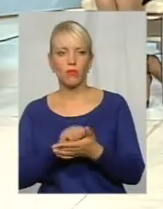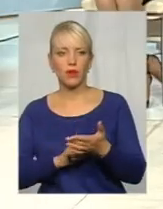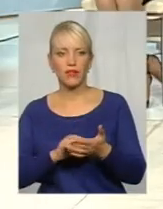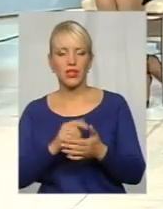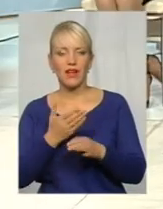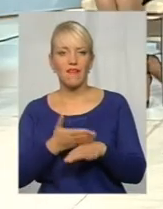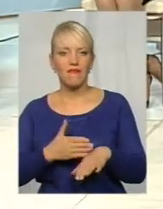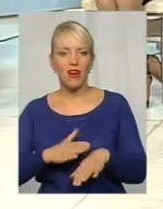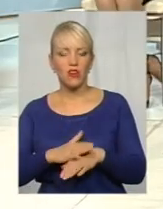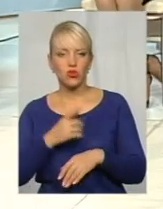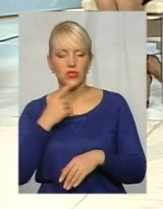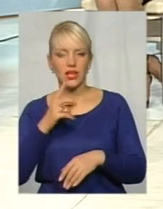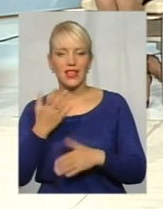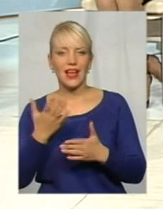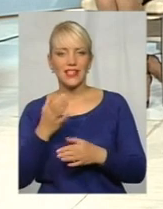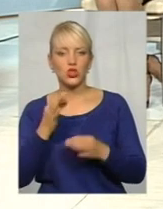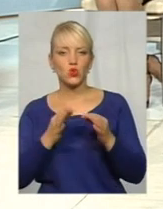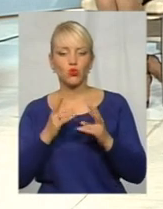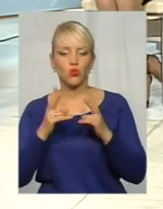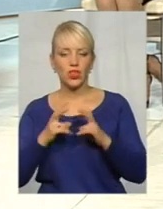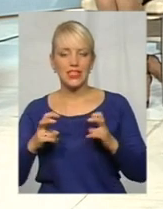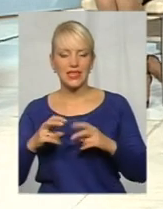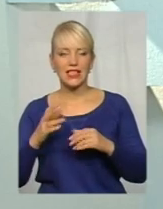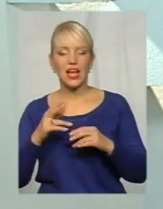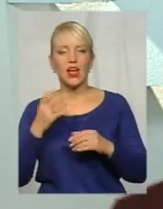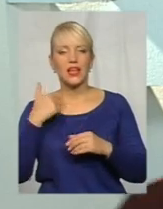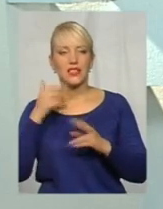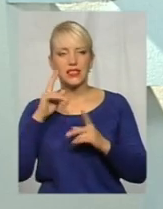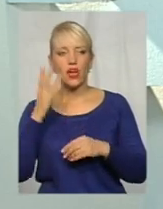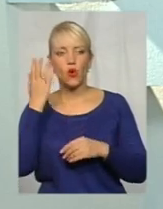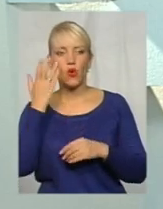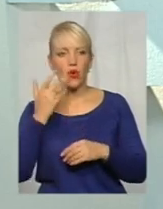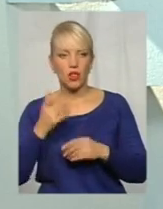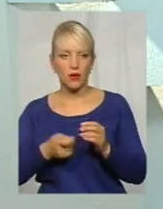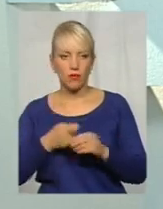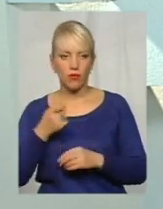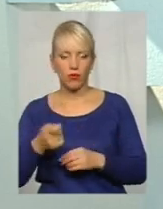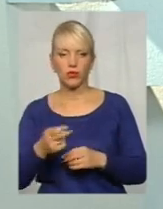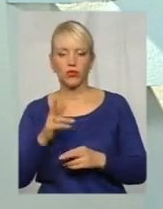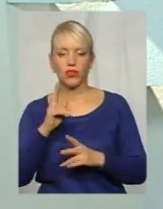Важко сказати, який суд буде розглядати. Я не знаю, коли подано, як подано, бо я не брав участь у цій справі.